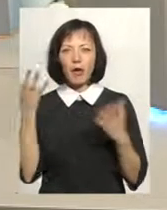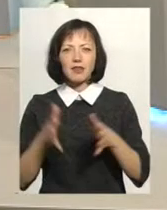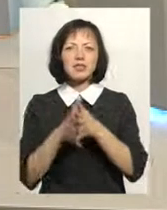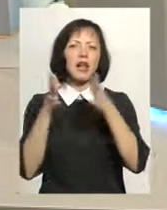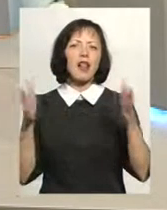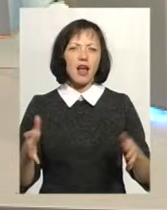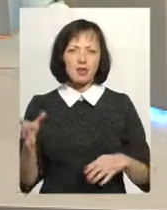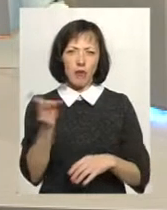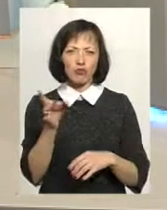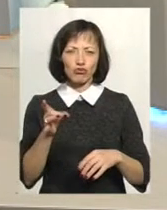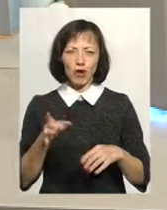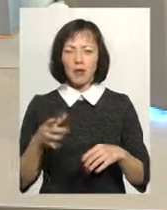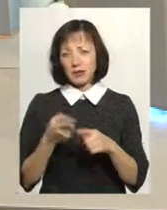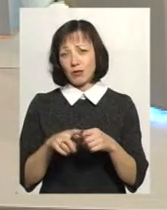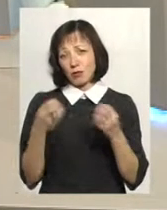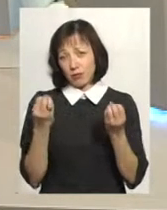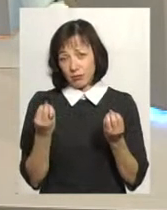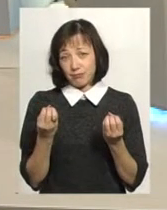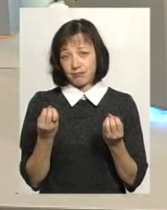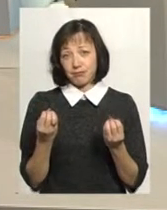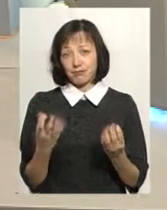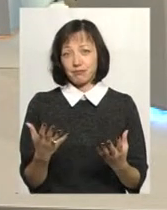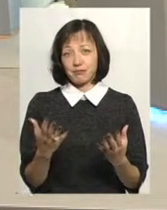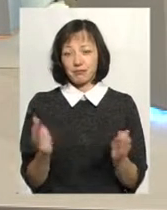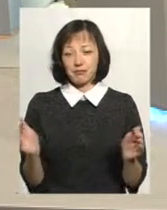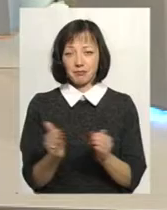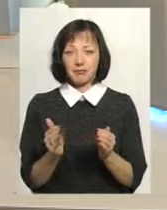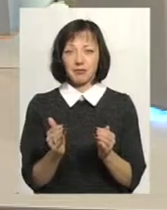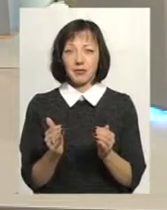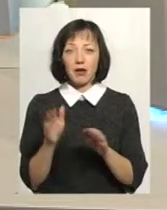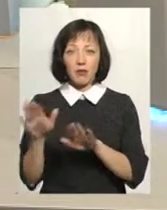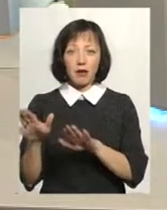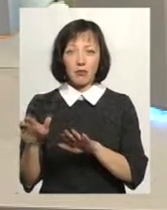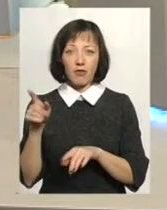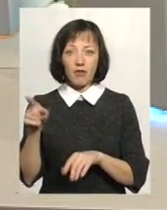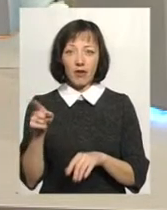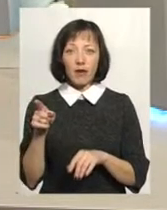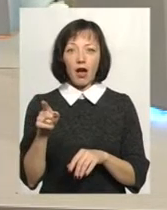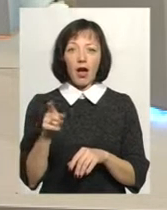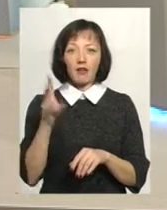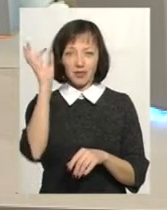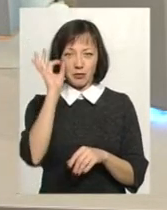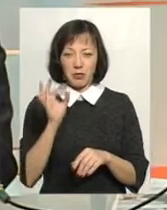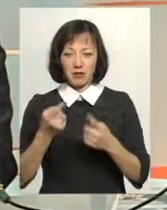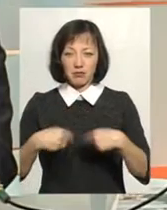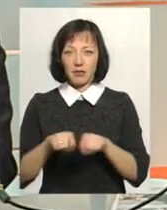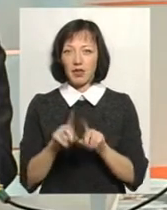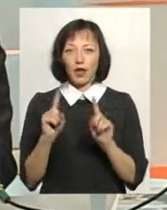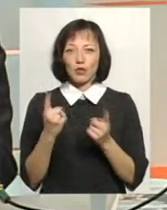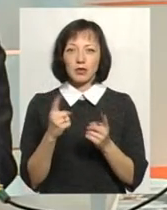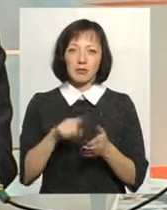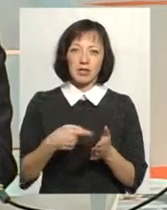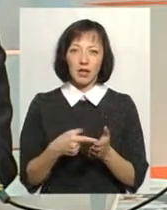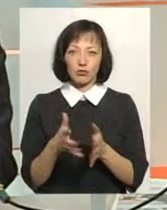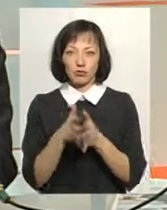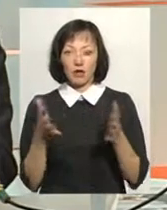масштаб. Він був, це було доволі таке периферійне князівство, там де він перебував, в Віттенберзі, не дуже такий містечко,